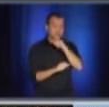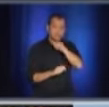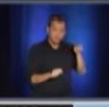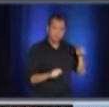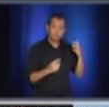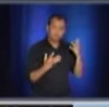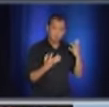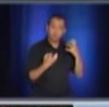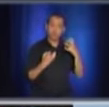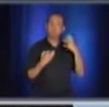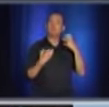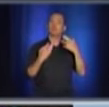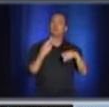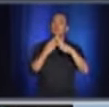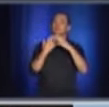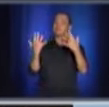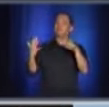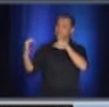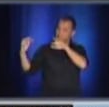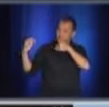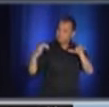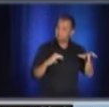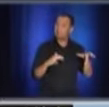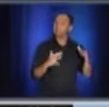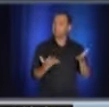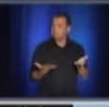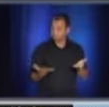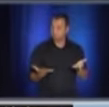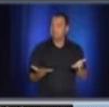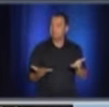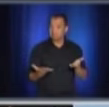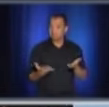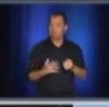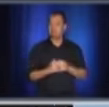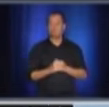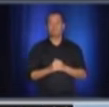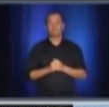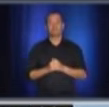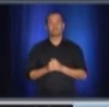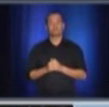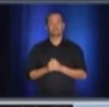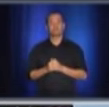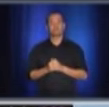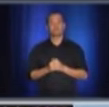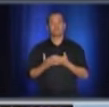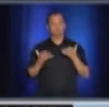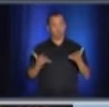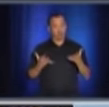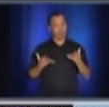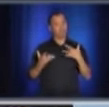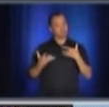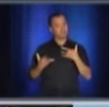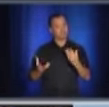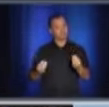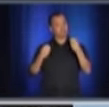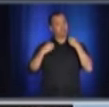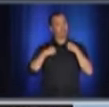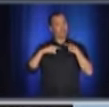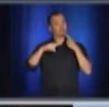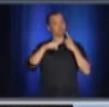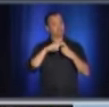résultats rapidement. On y travaille parce qu'il encore de l'amélioration à faire, mais j'aimerais dire que c'est très encourageant, puis on ne s'arrêtera pas là,